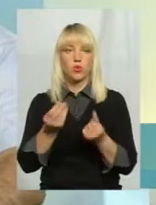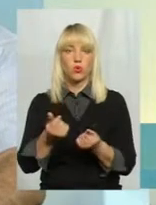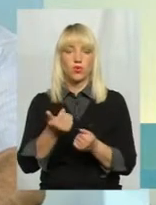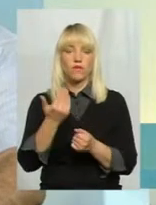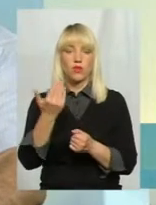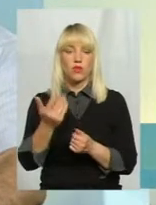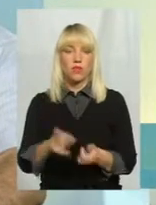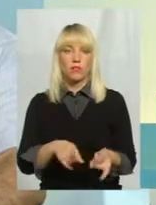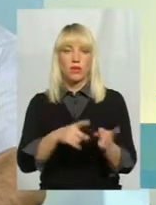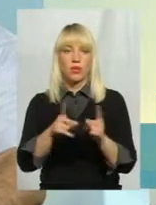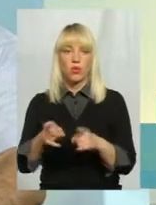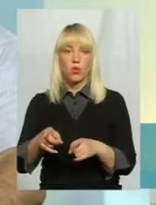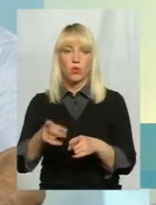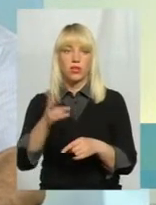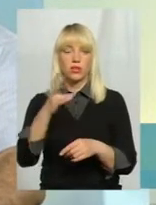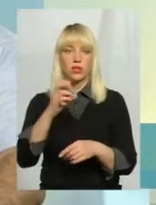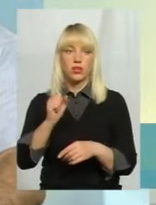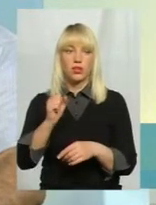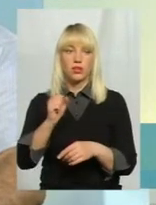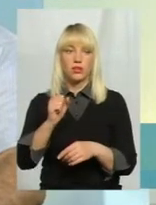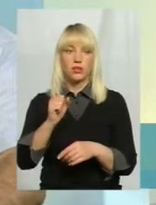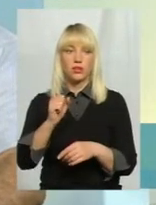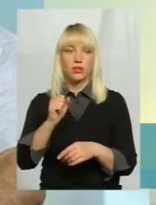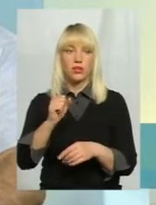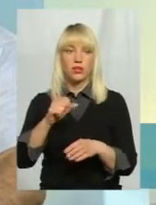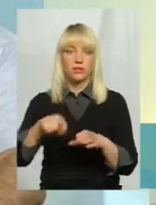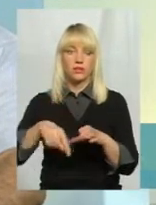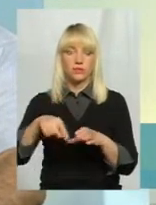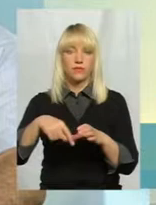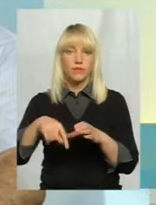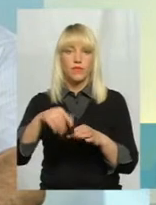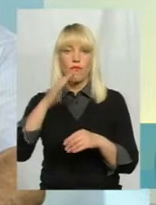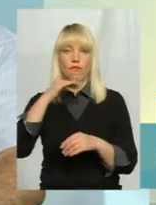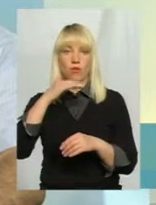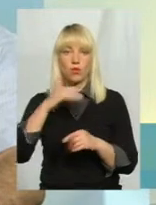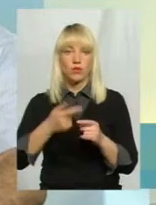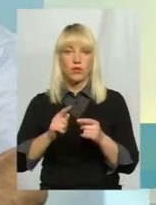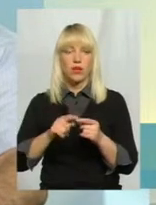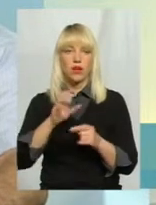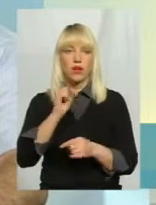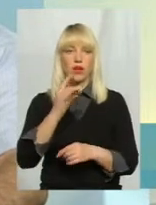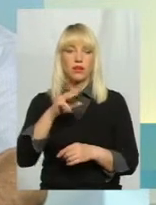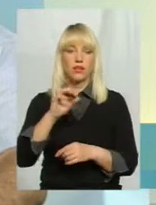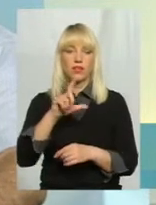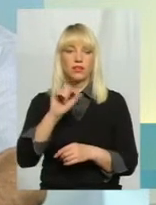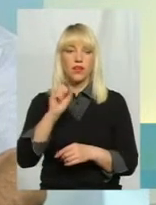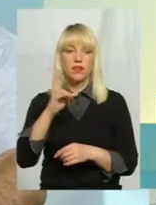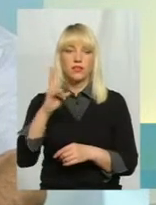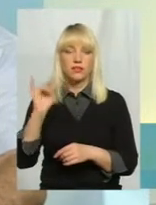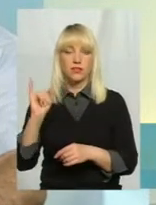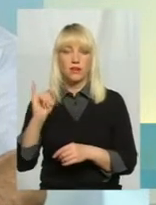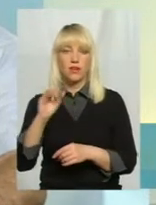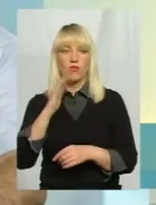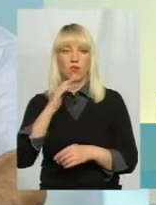переходять на використання підземних вод. Тобто, я маю на увазі саме артезіанських вод. Ці криниці